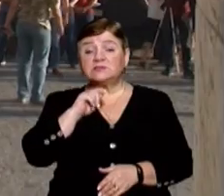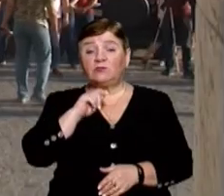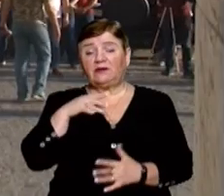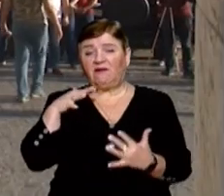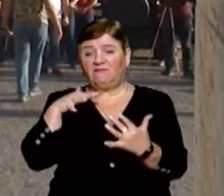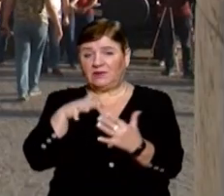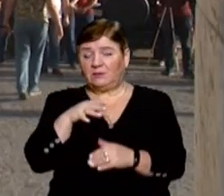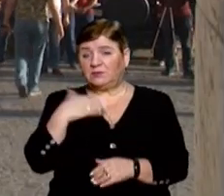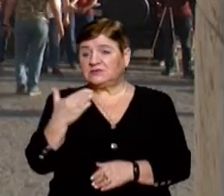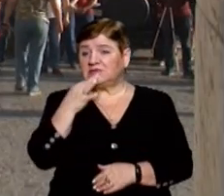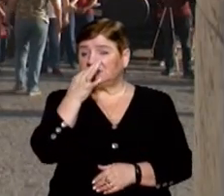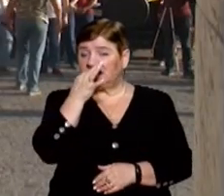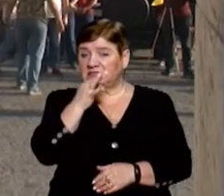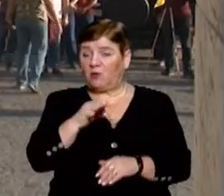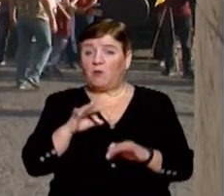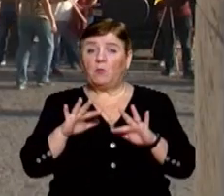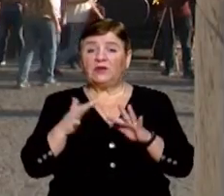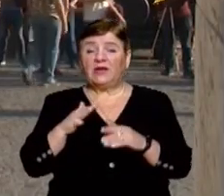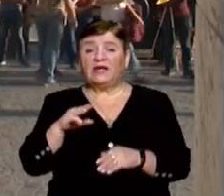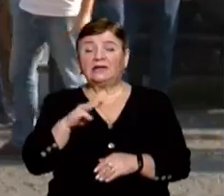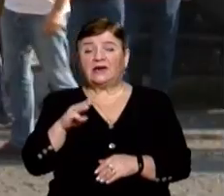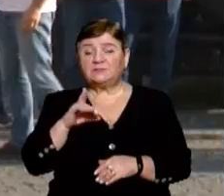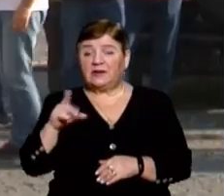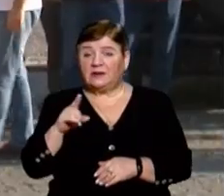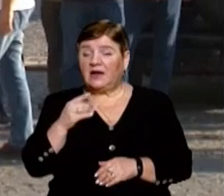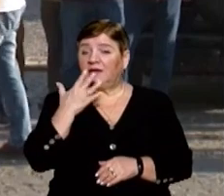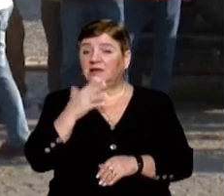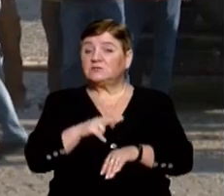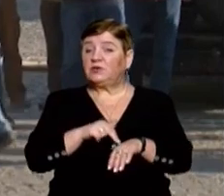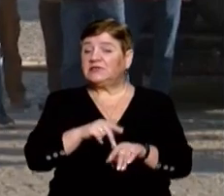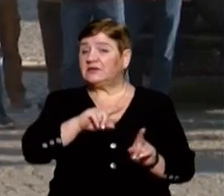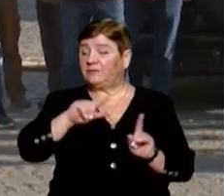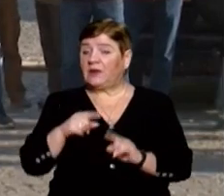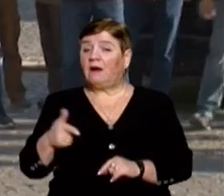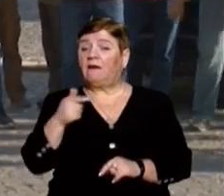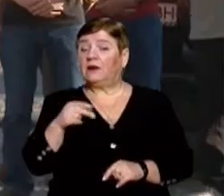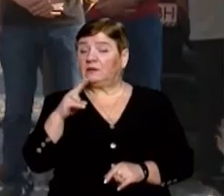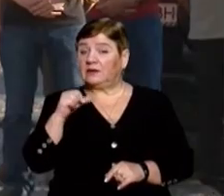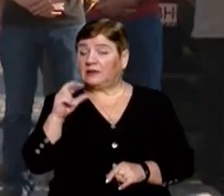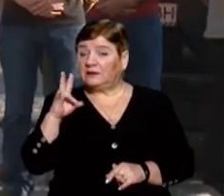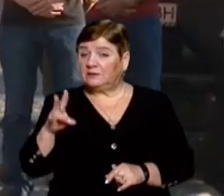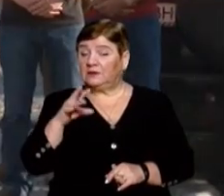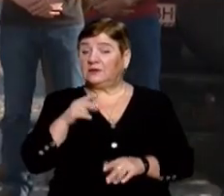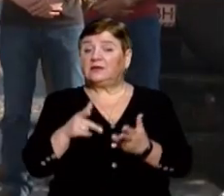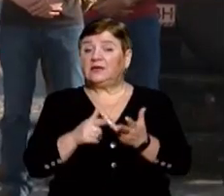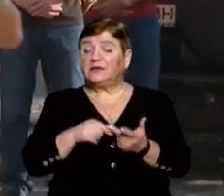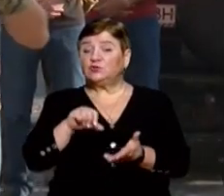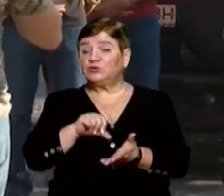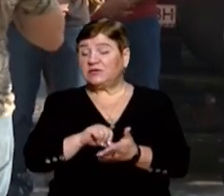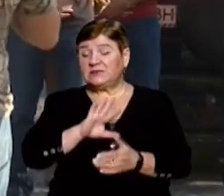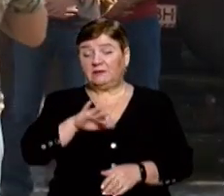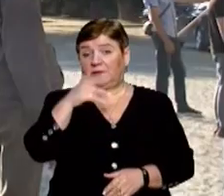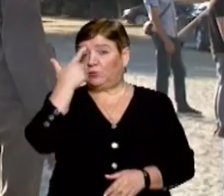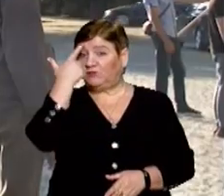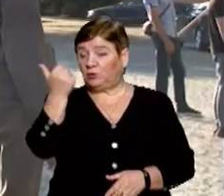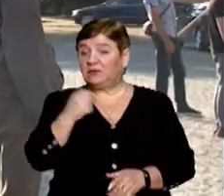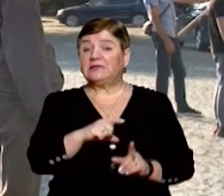розповів співорганізатор події Тарас Деяк. Речниця Нацполіції Закарпаття Ганна Дан кількість учасників наразі не повідомила.